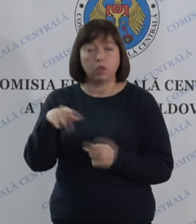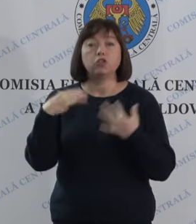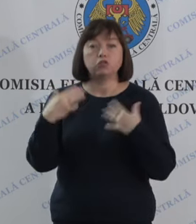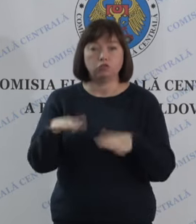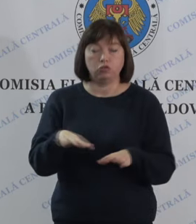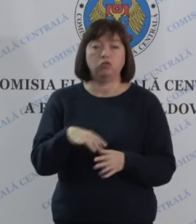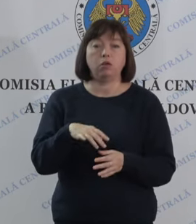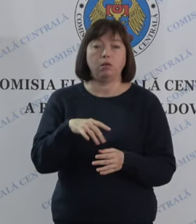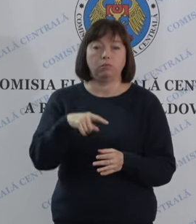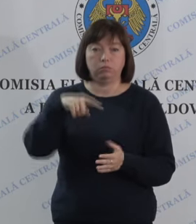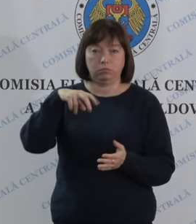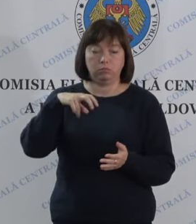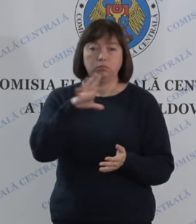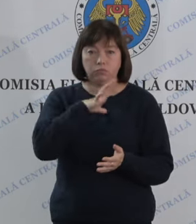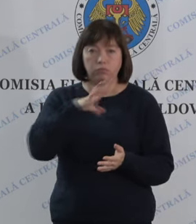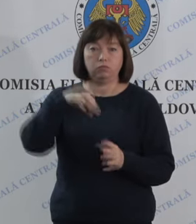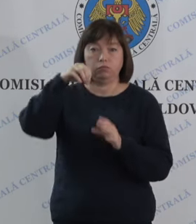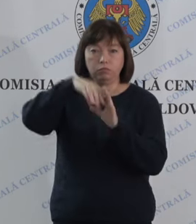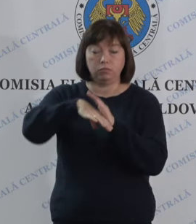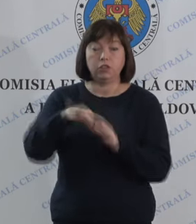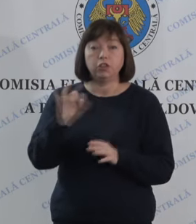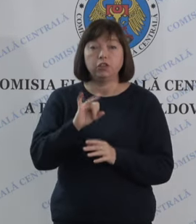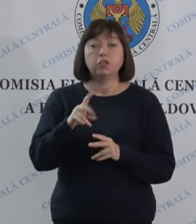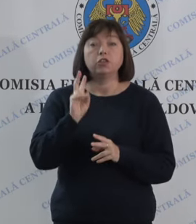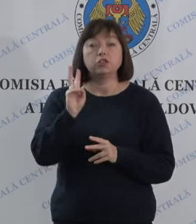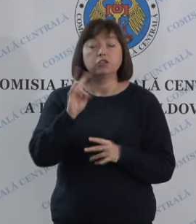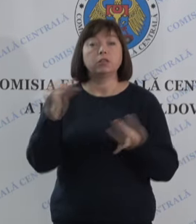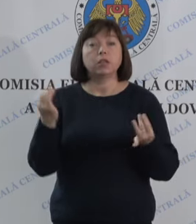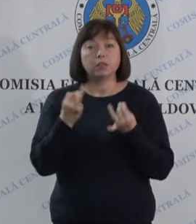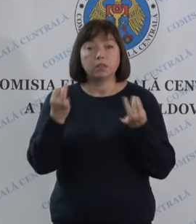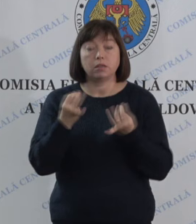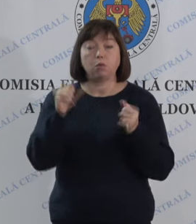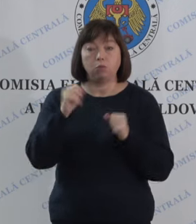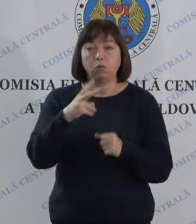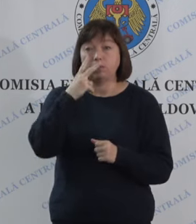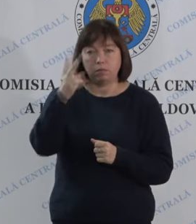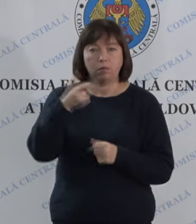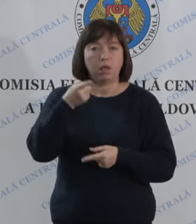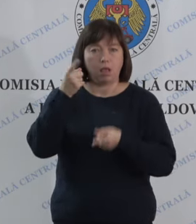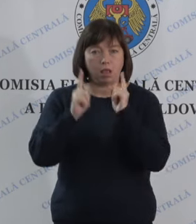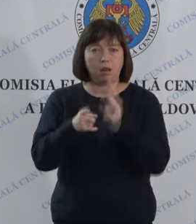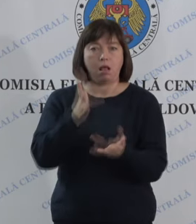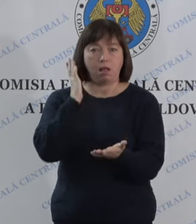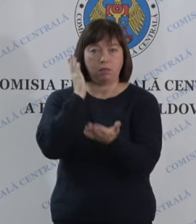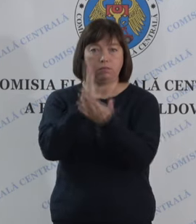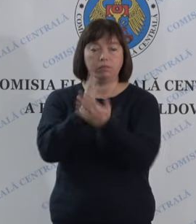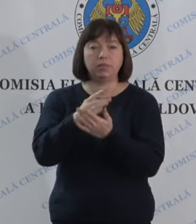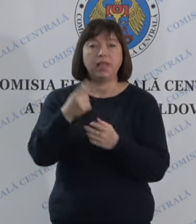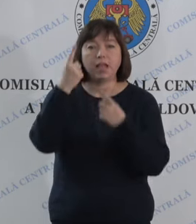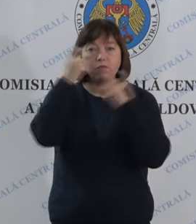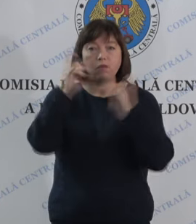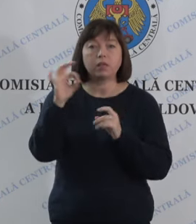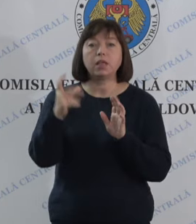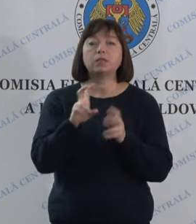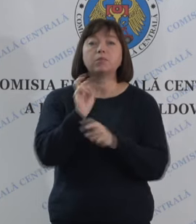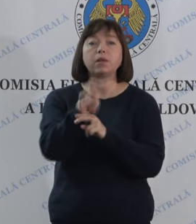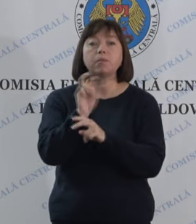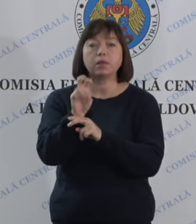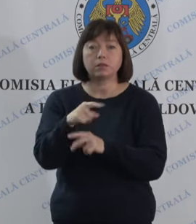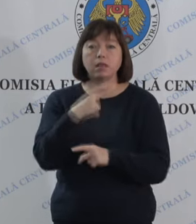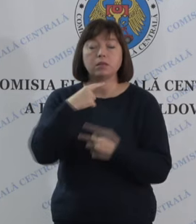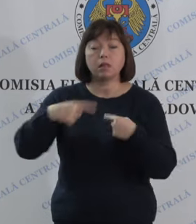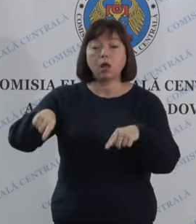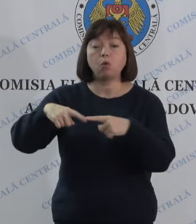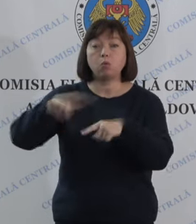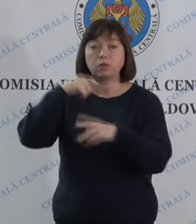exprimat opțiunea de vot, iar cei interesați pot urmări în timp real date despre prezența la urnele de vot